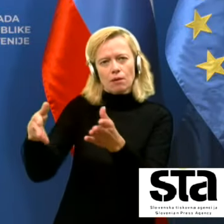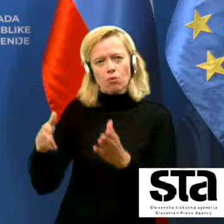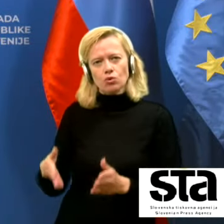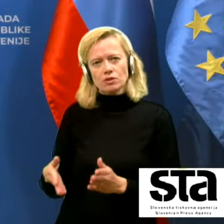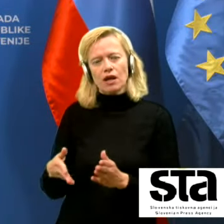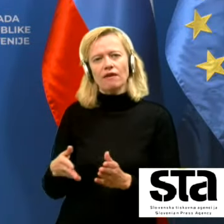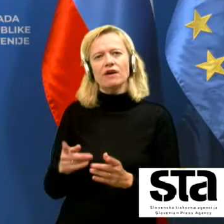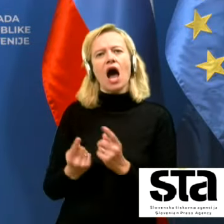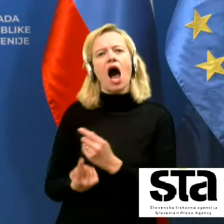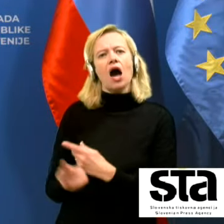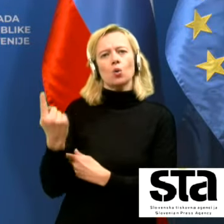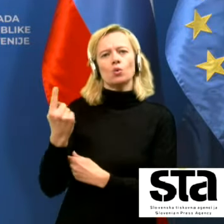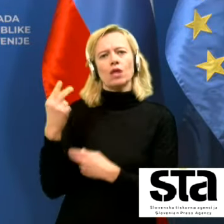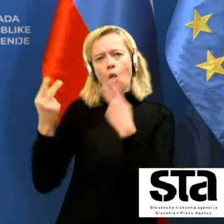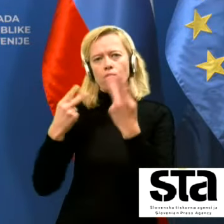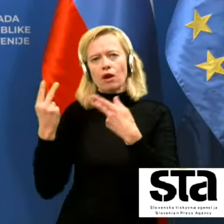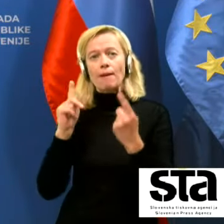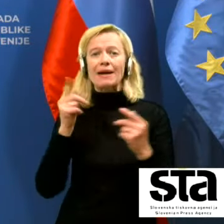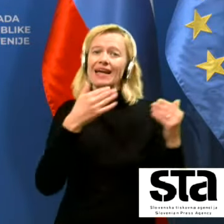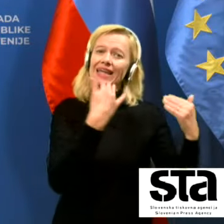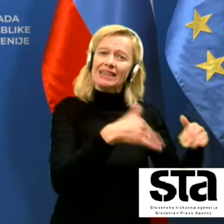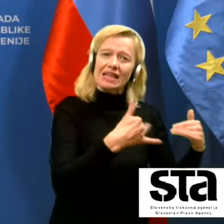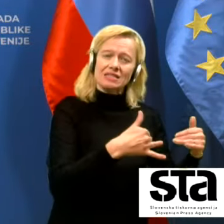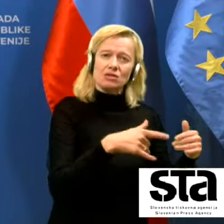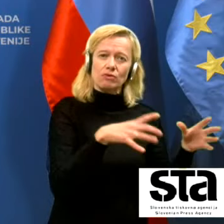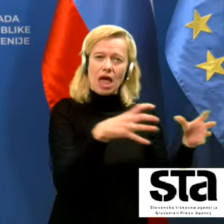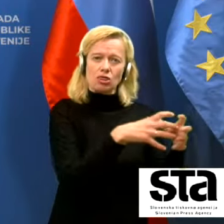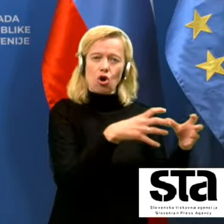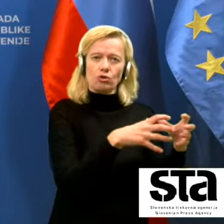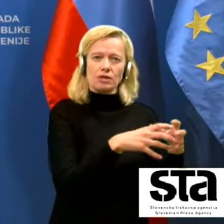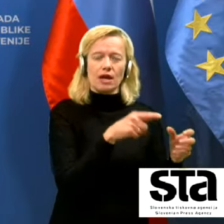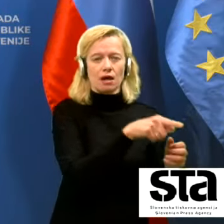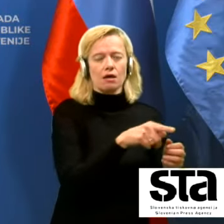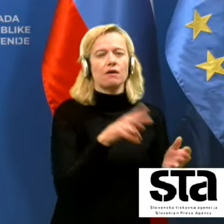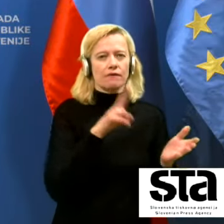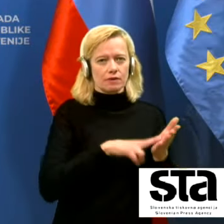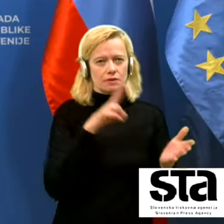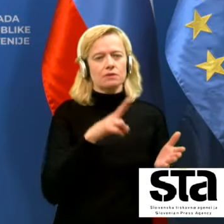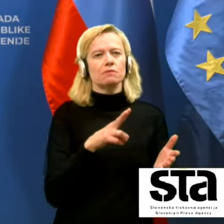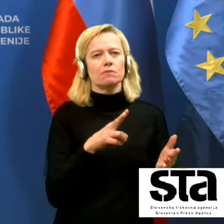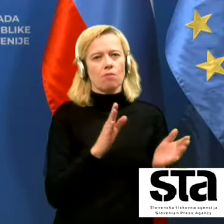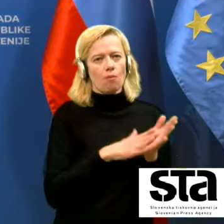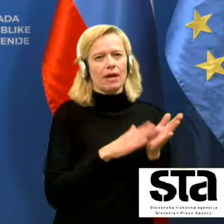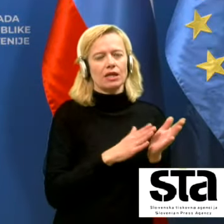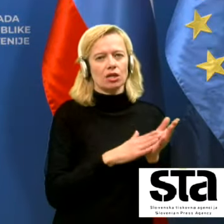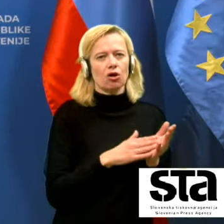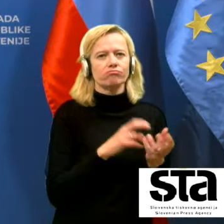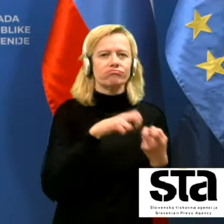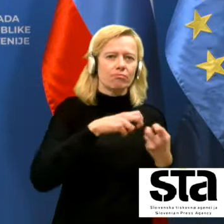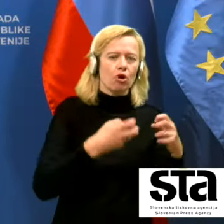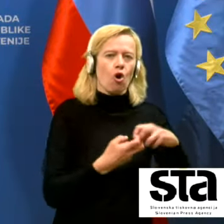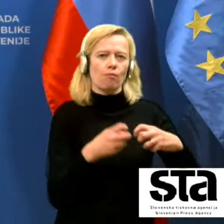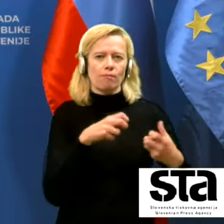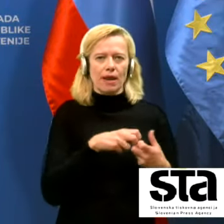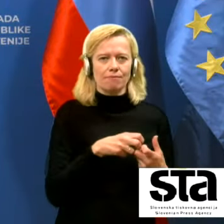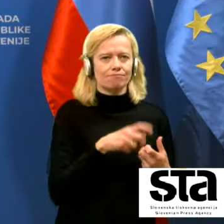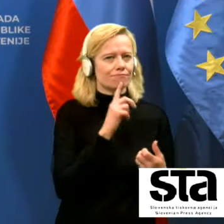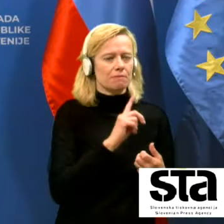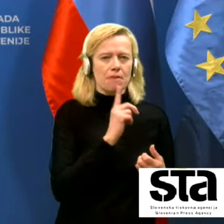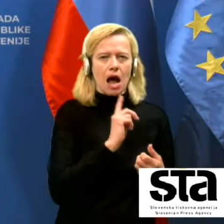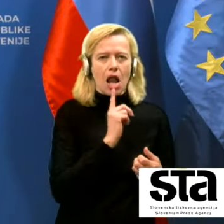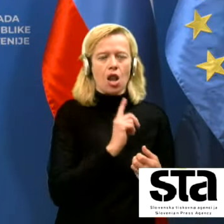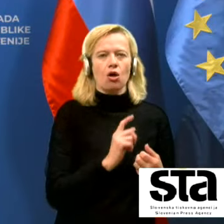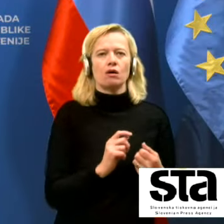obravnavi med tem, intenzivne enote v resnici predstavljajo osko grlo, da se še vedno še kaj